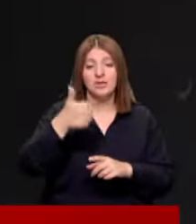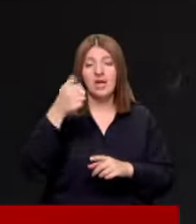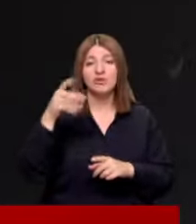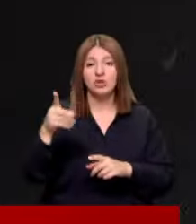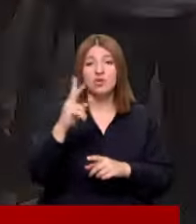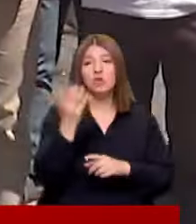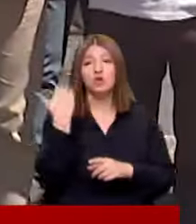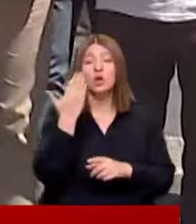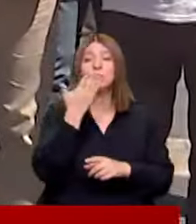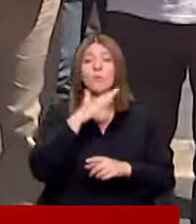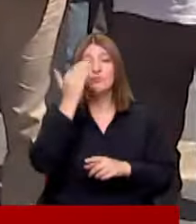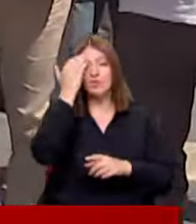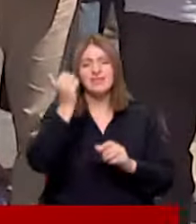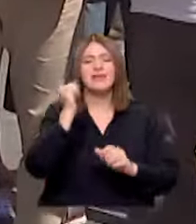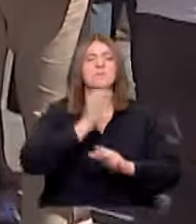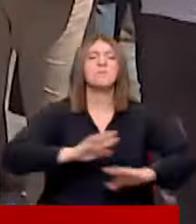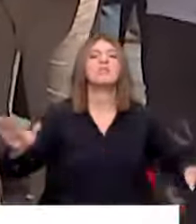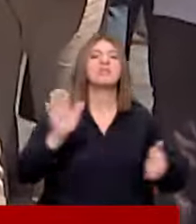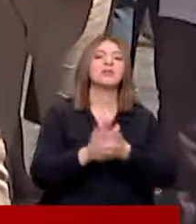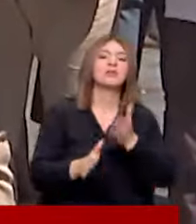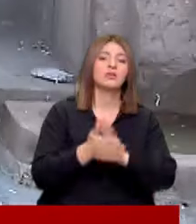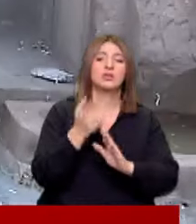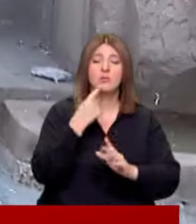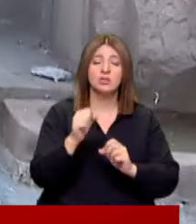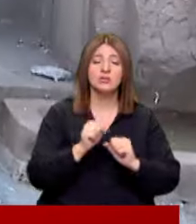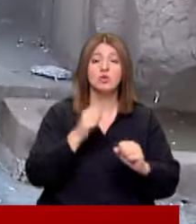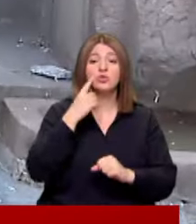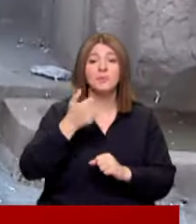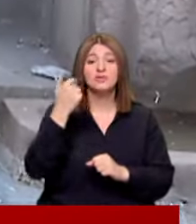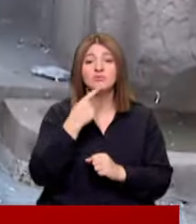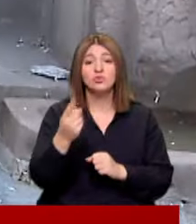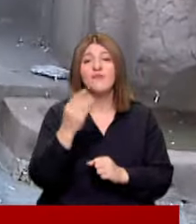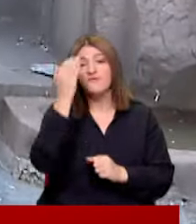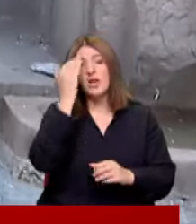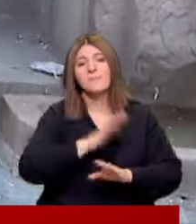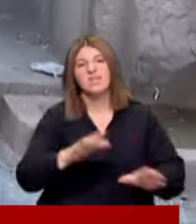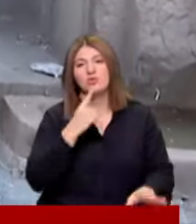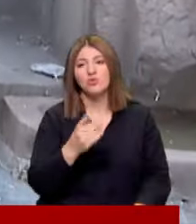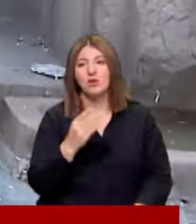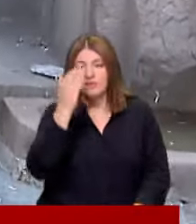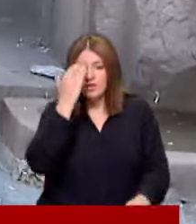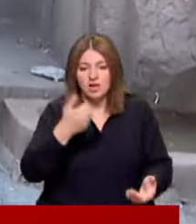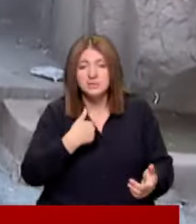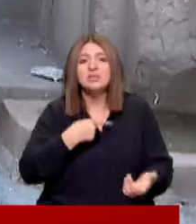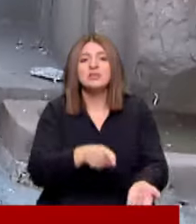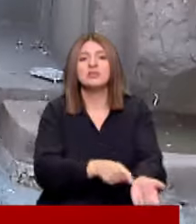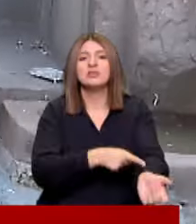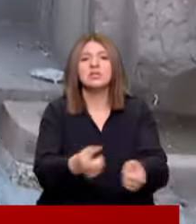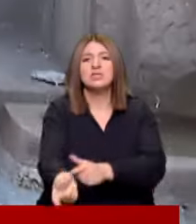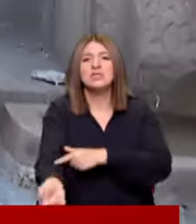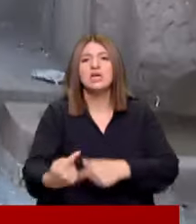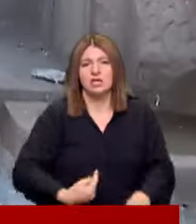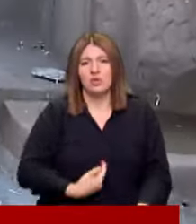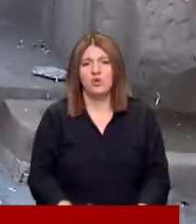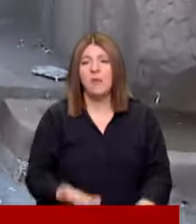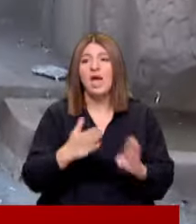önce Yokluk, yoksulluk geride kaldı sözlerine de tepkiliydi Cumhurbaşkanımız diyor, yoksulluk bitti diyor Yoksulluğu biz iliklerimize kadar yaşıyoruz